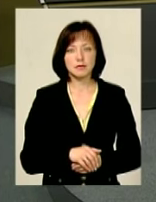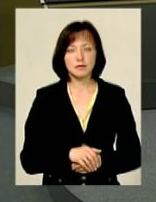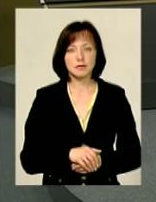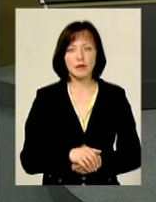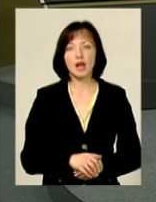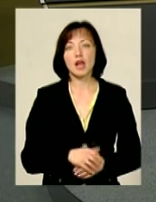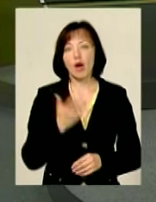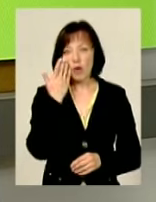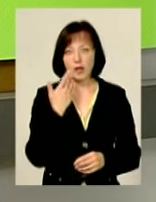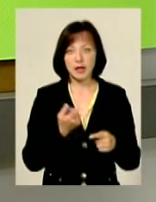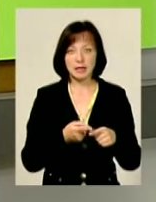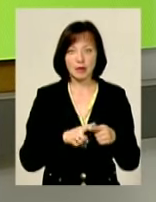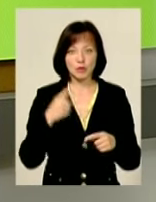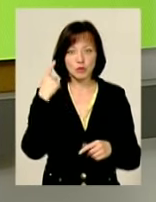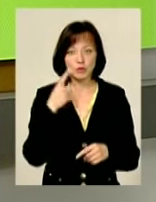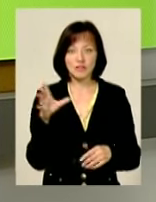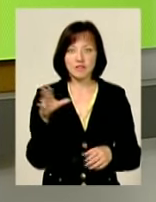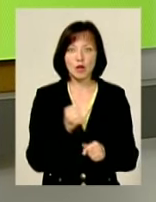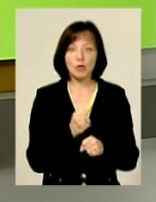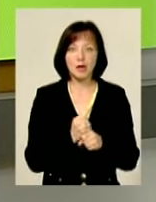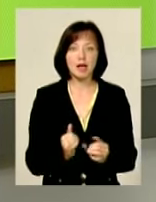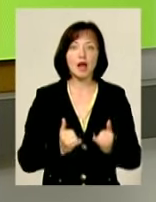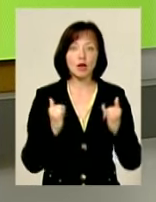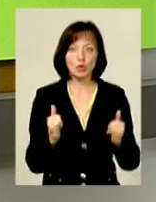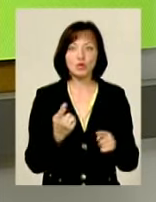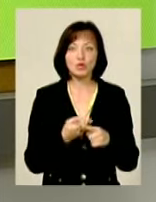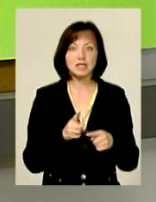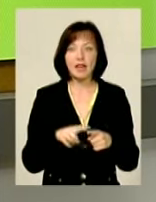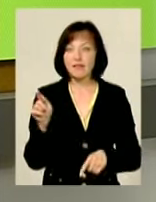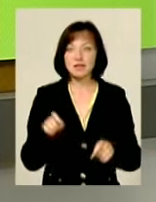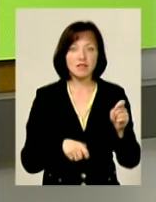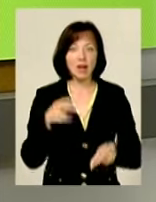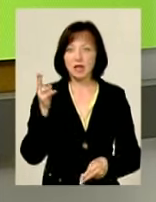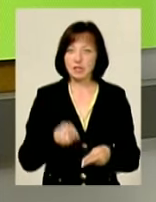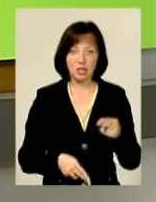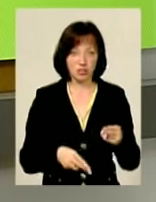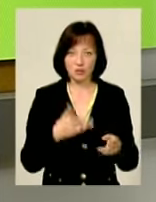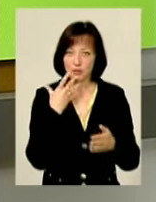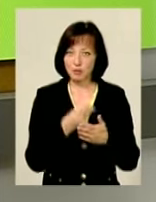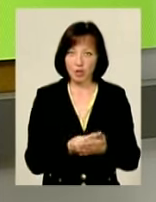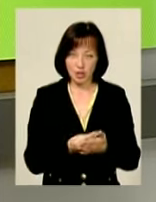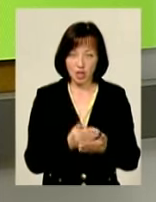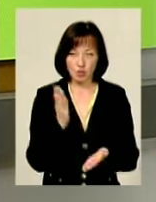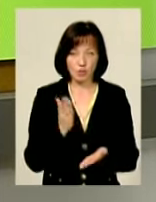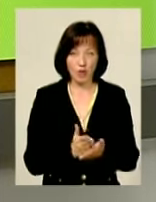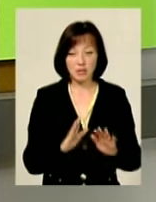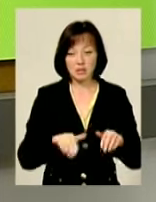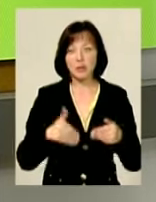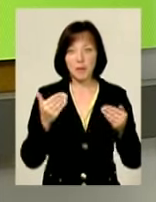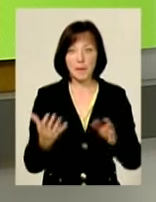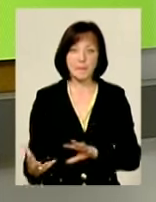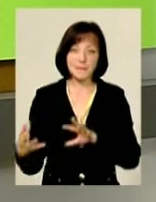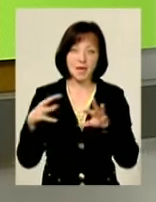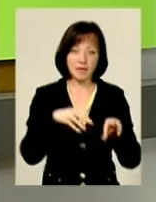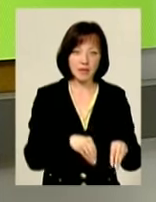І коли я це почув, я почав все робити для того, щоб він не обірвав свою ниточку. І тоді я запропонував їй, щоб якось перевели